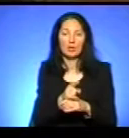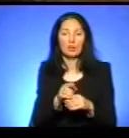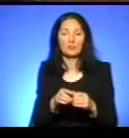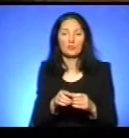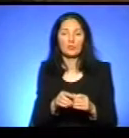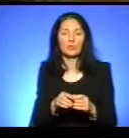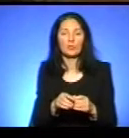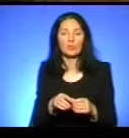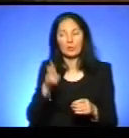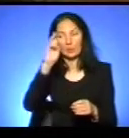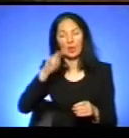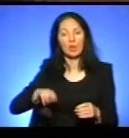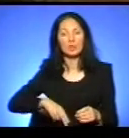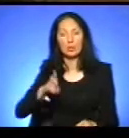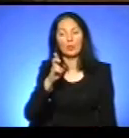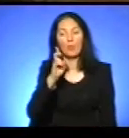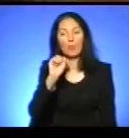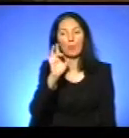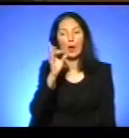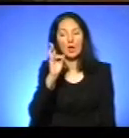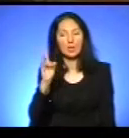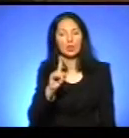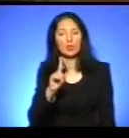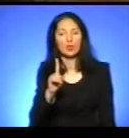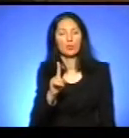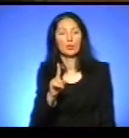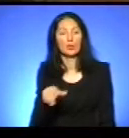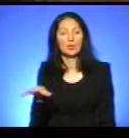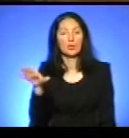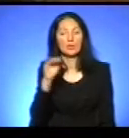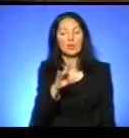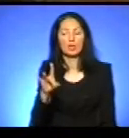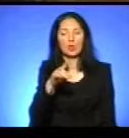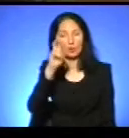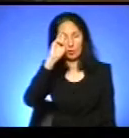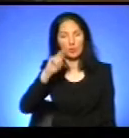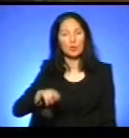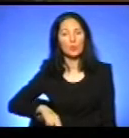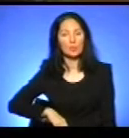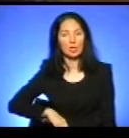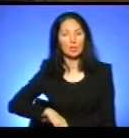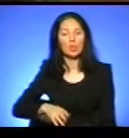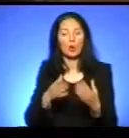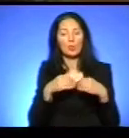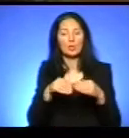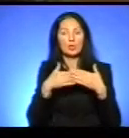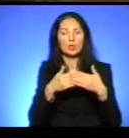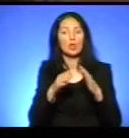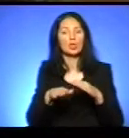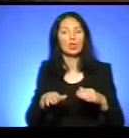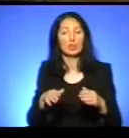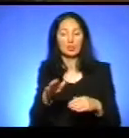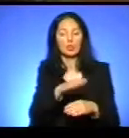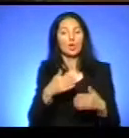адміністрації Степана Степановича Барна щодо того, щоб всі районні державної адміністрації, об'єднані територіальні громади